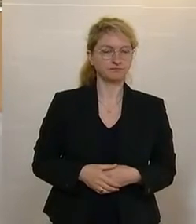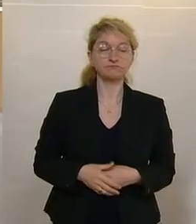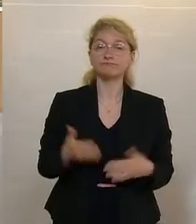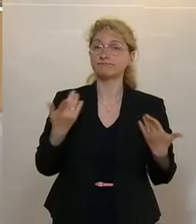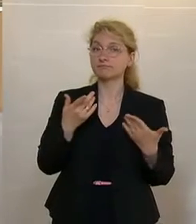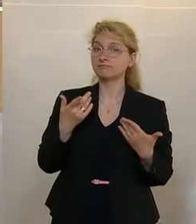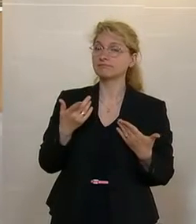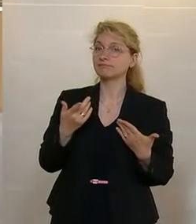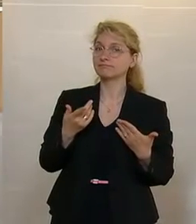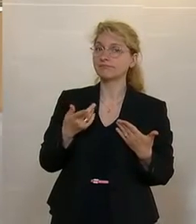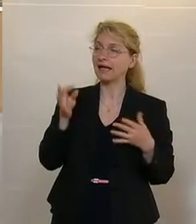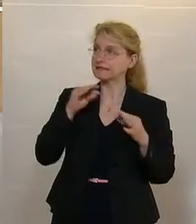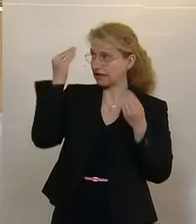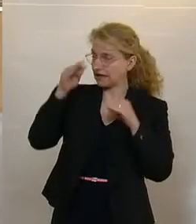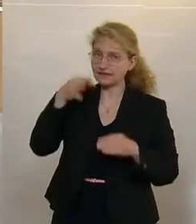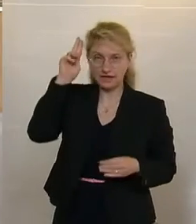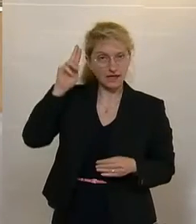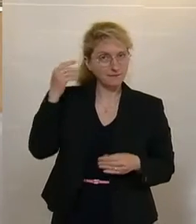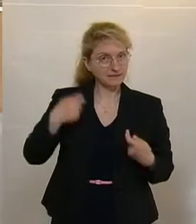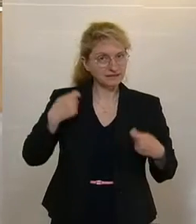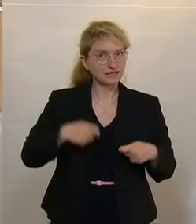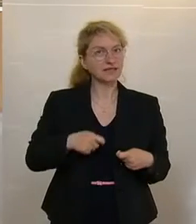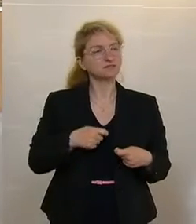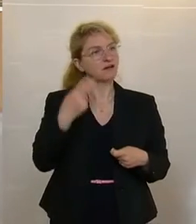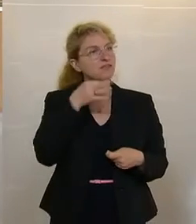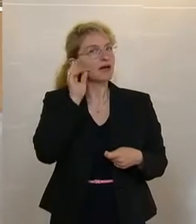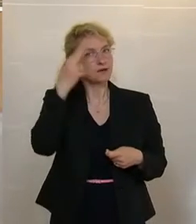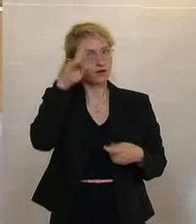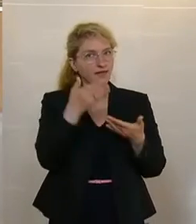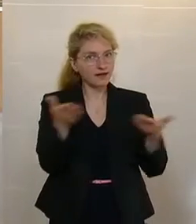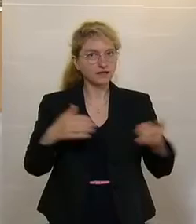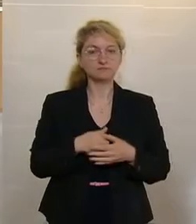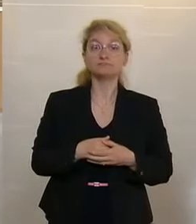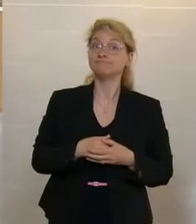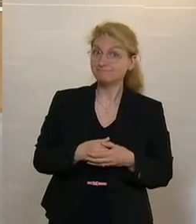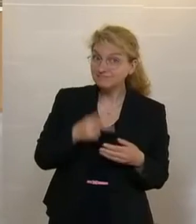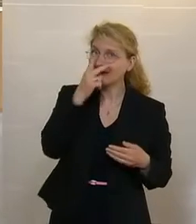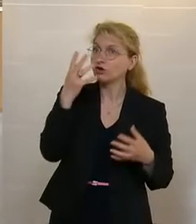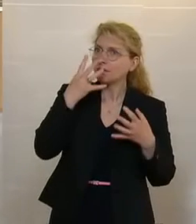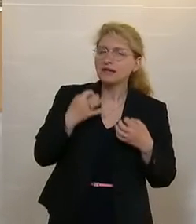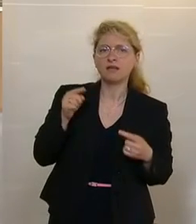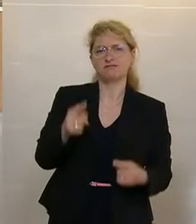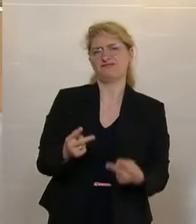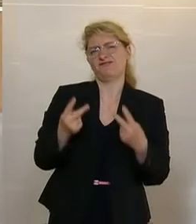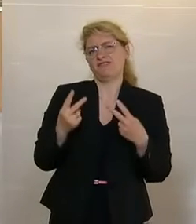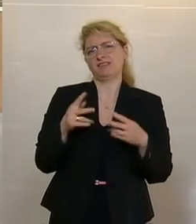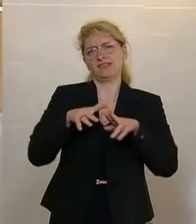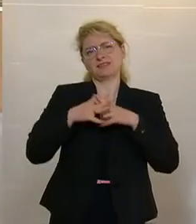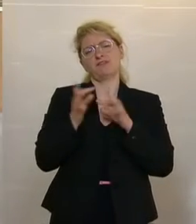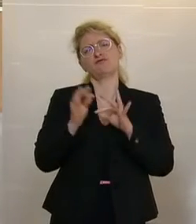-Abgeordneter aus Neuberg an der Mürz. Geschätzte Damen und Herren, Volksbegehren sind ein wichtiges Instrument der direkten